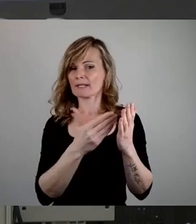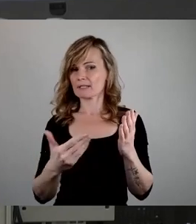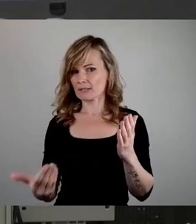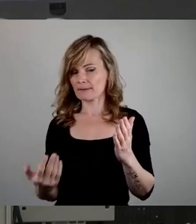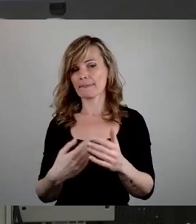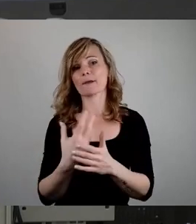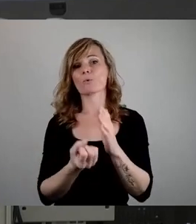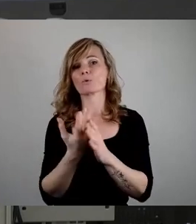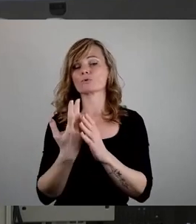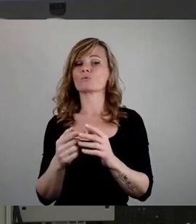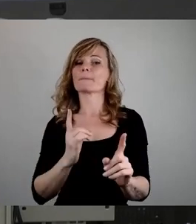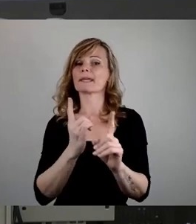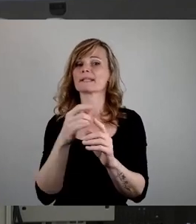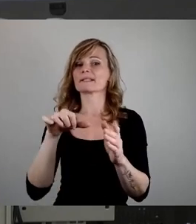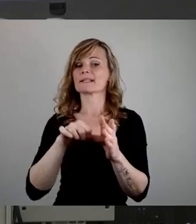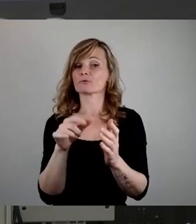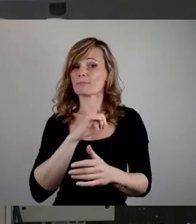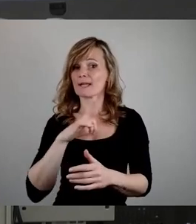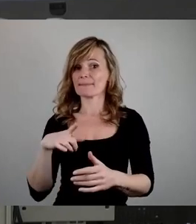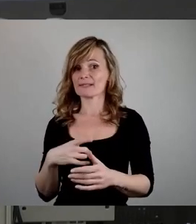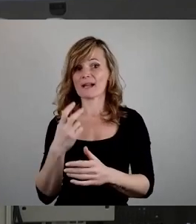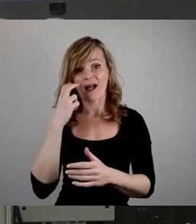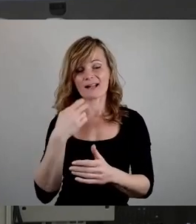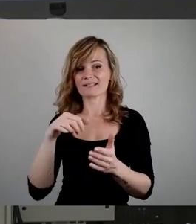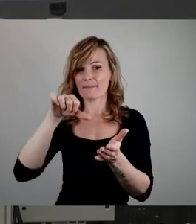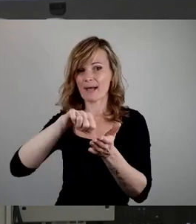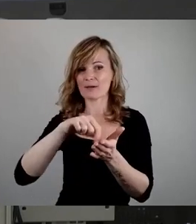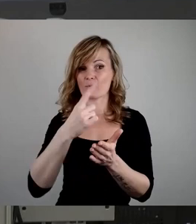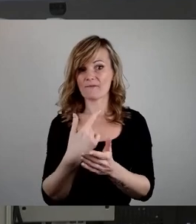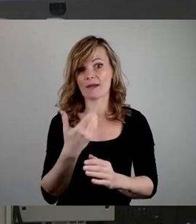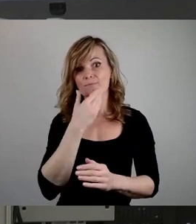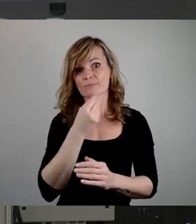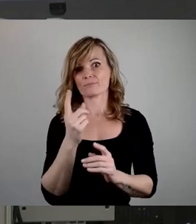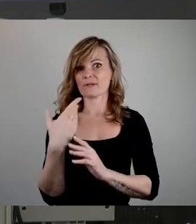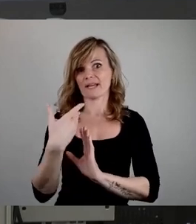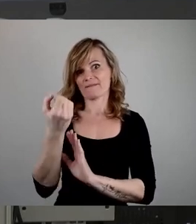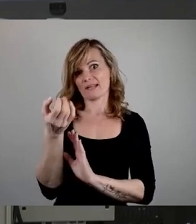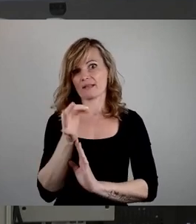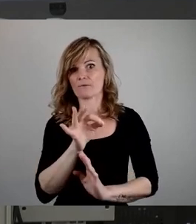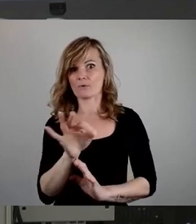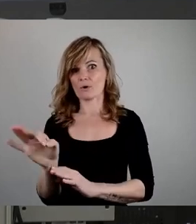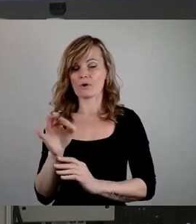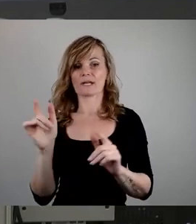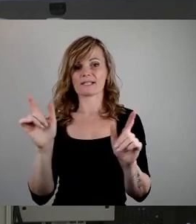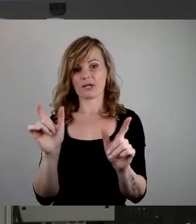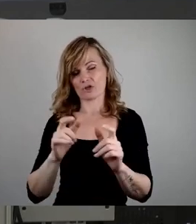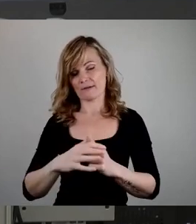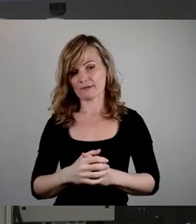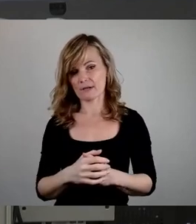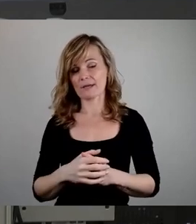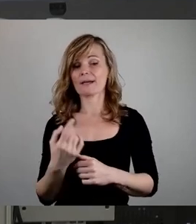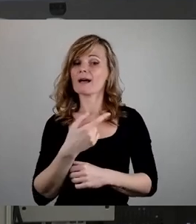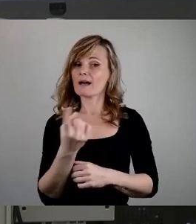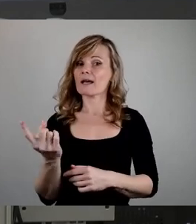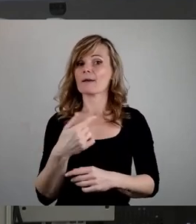alten Leipziger Bahnhof wäre ein echter Gewinn für die Stadt und die Stadtgesellschaft. Gleichzeitig sind alle Bürgerinnen aufgefordert,